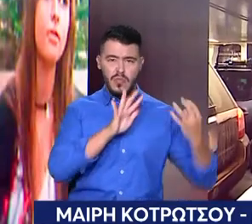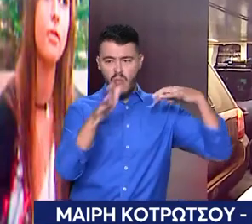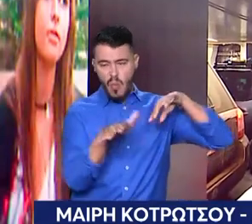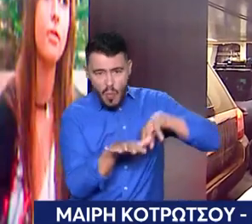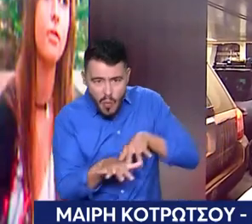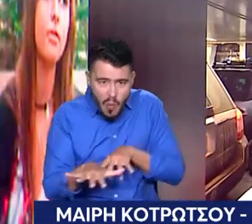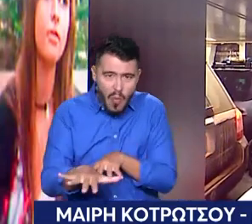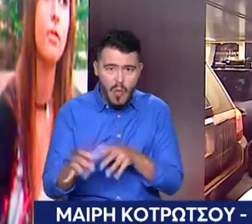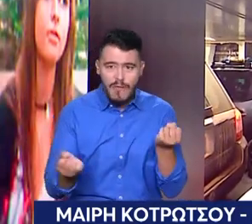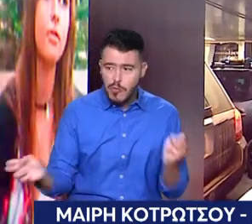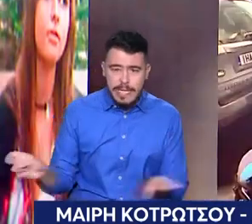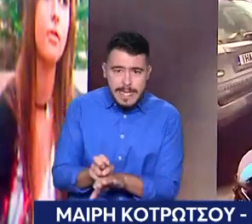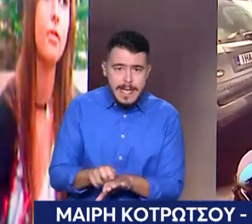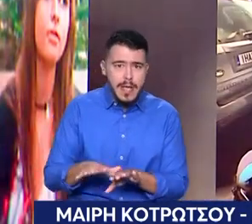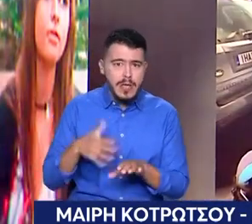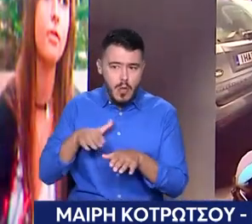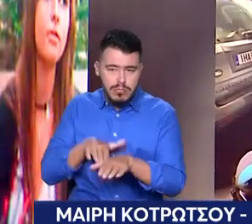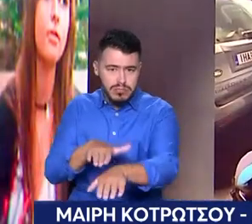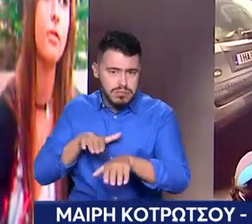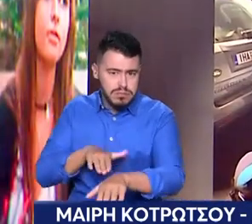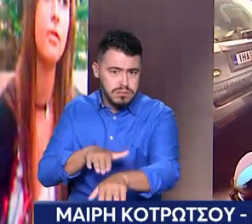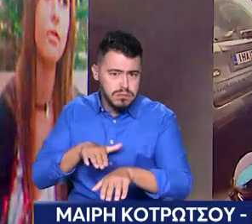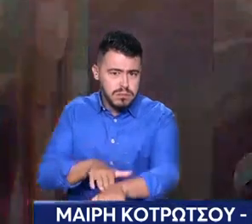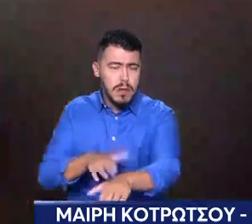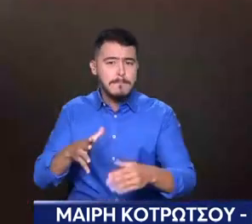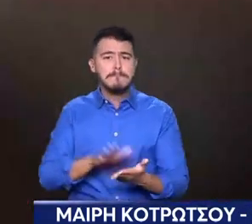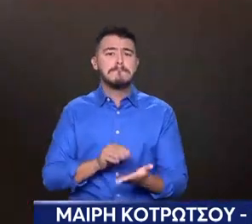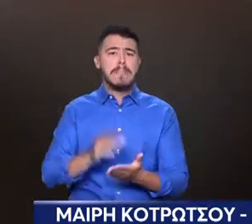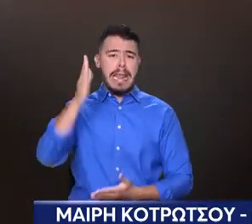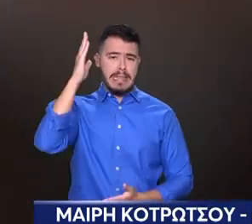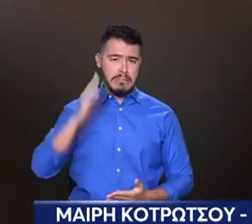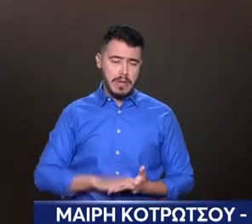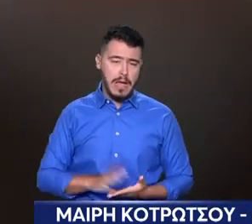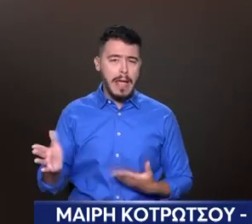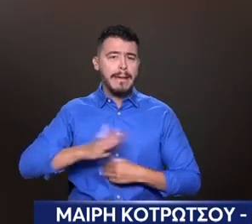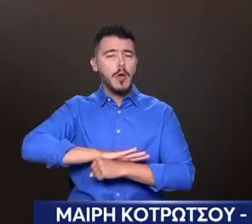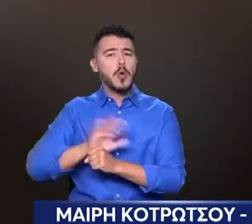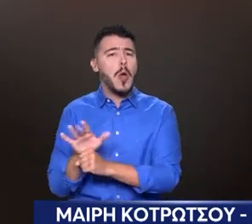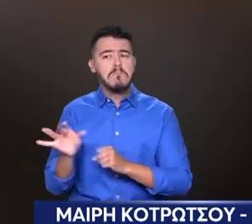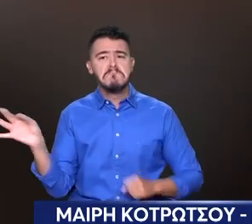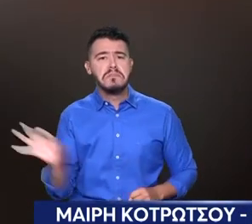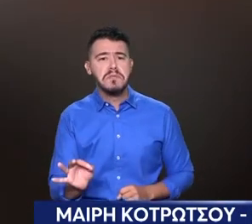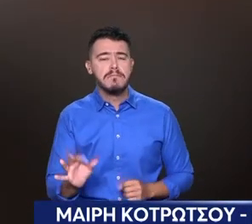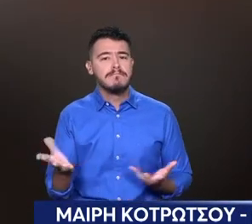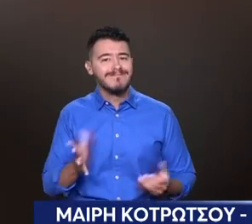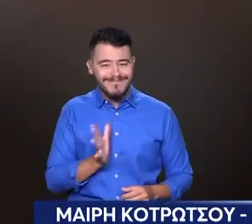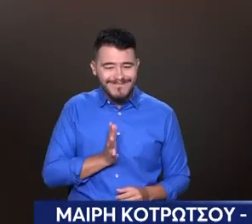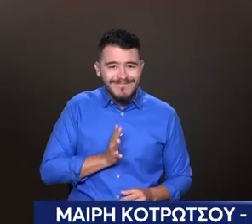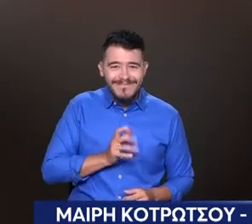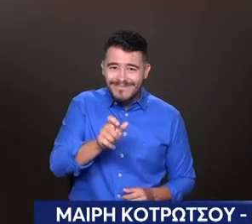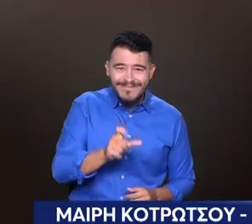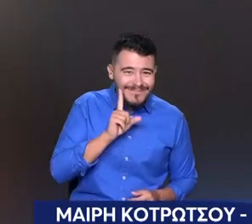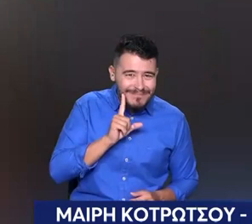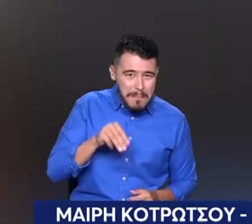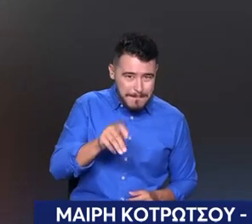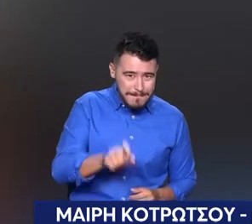Ναι, εκκρεμίστηκα ακόμη περισσότερο, γιατί ένας να είχε κορονοϊό θα πει, κάποιος δεν φορούσε μάσκα, γιατί μυρτώ, έχει αναπληκτικά προβλήματα και δεν μπορεί να